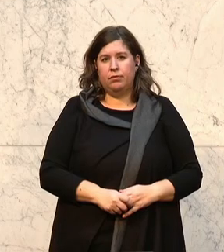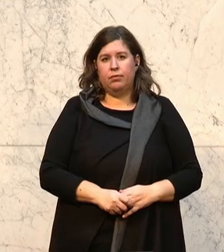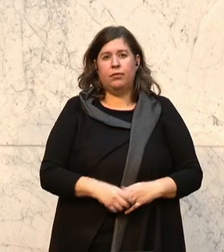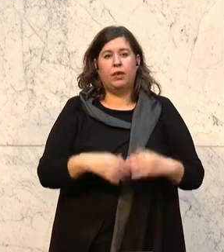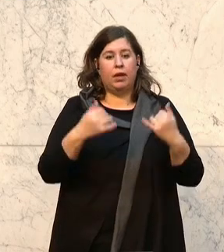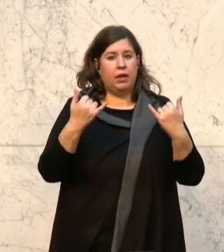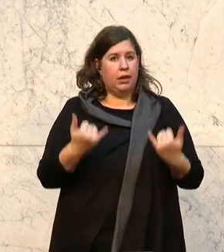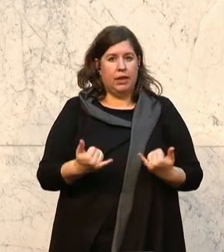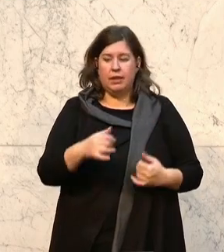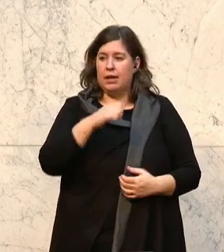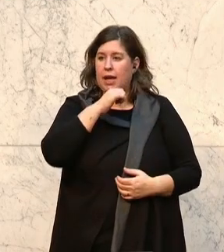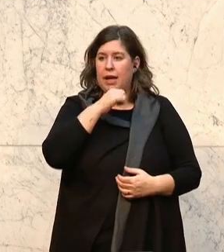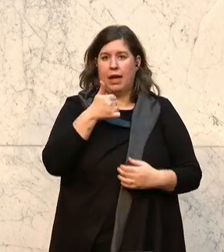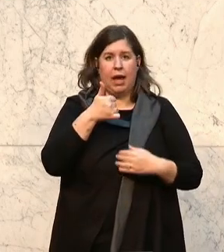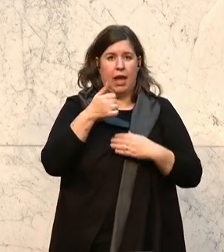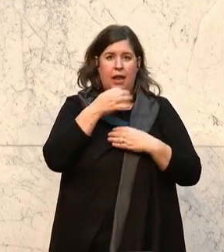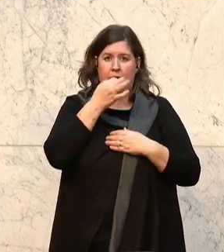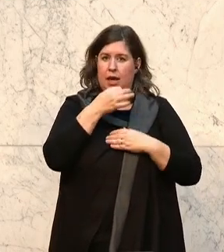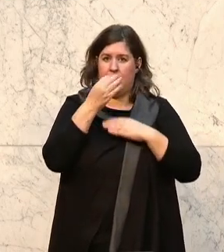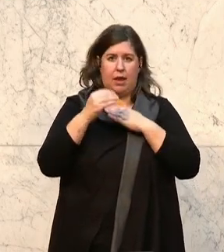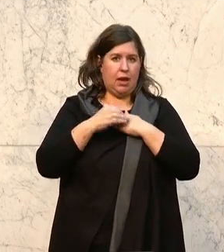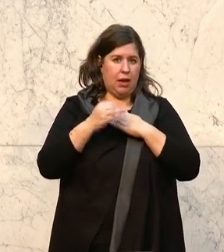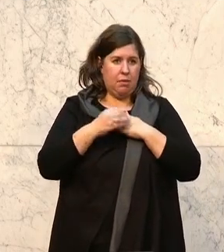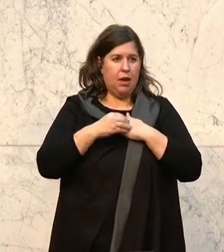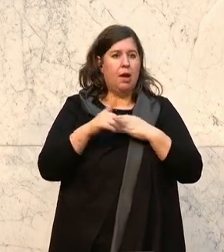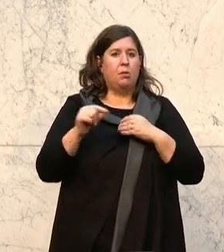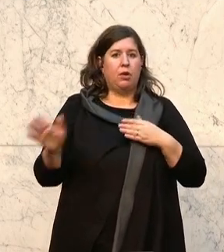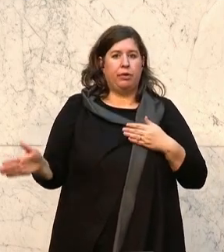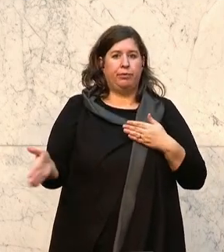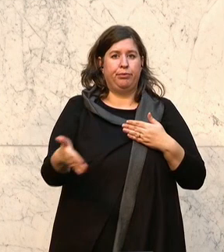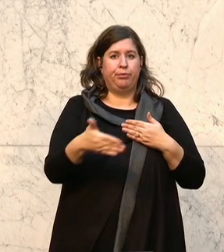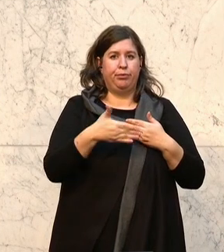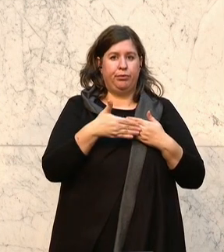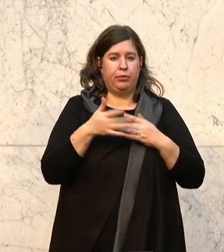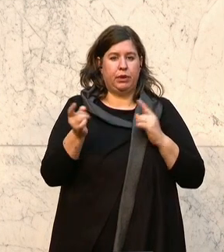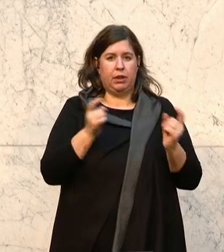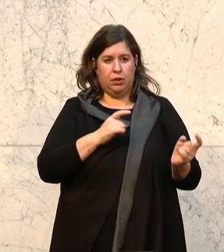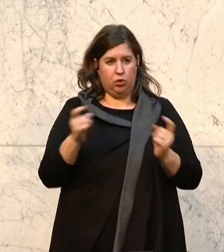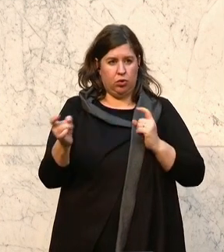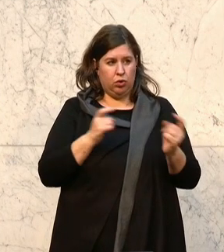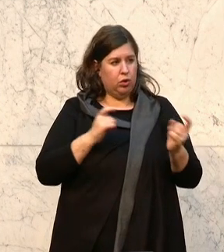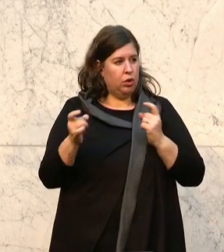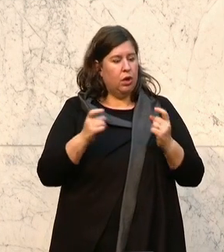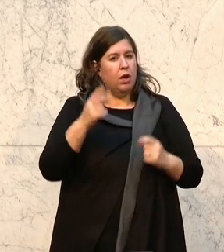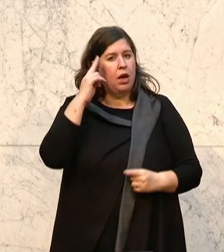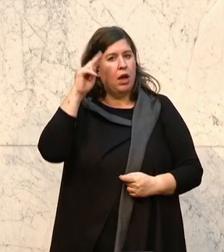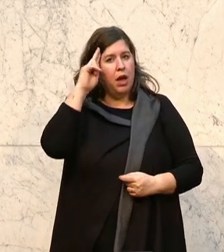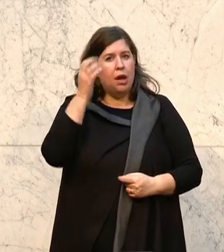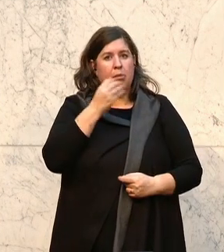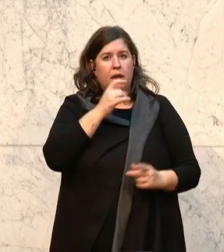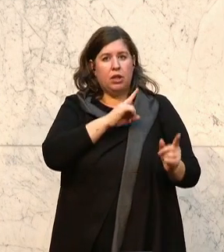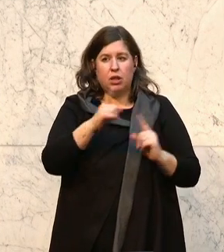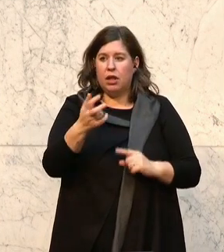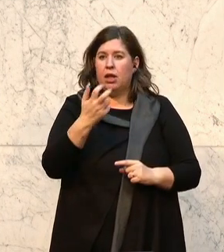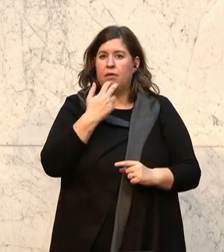Es liegt nun keine Wortmeldung mehr vor, damit schließe ich die Debatte. Wünscht der Herr Berichterstatter das Schlusswort?